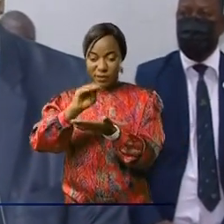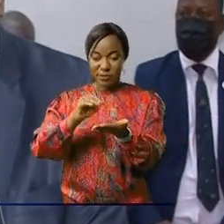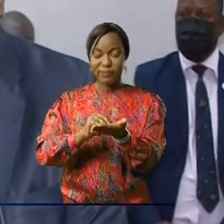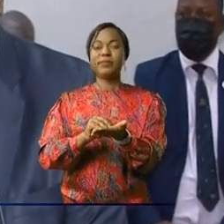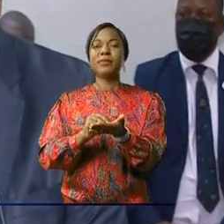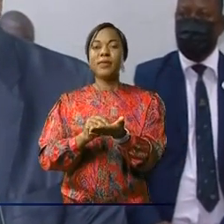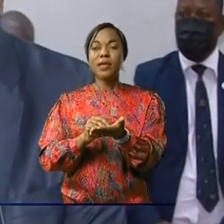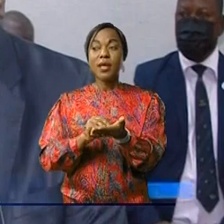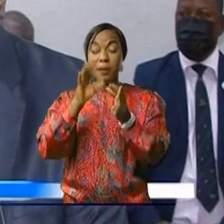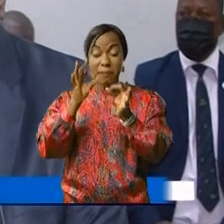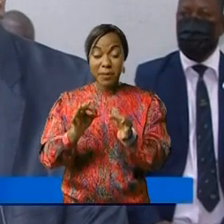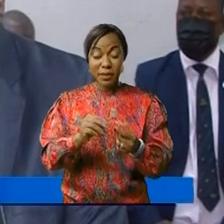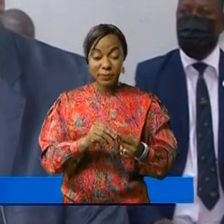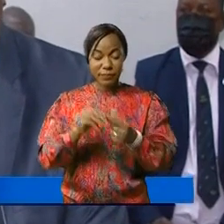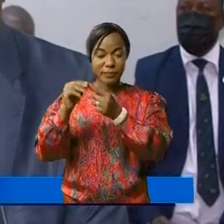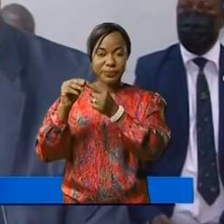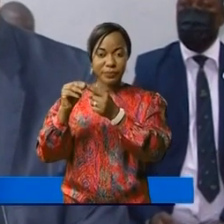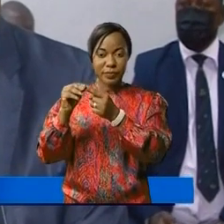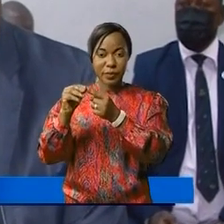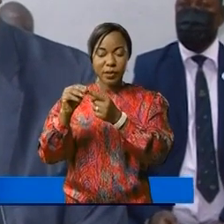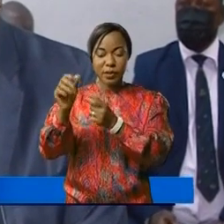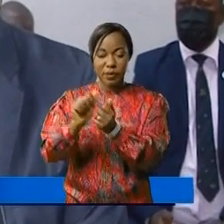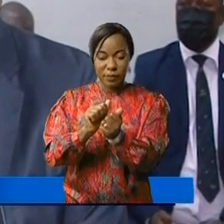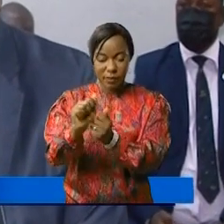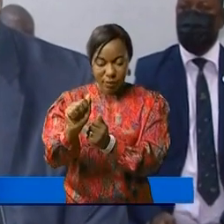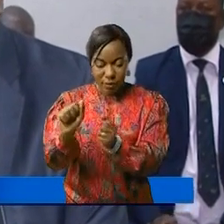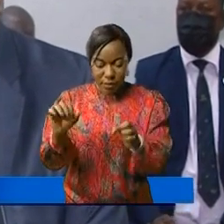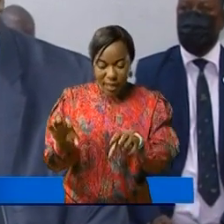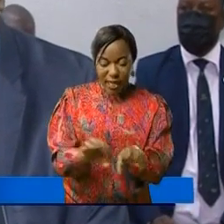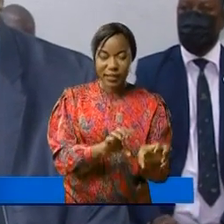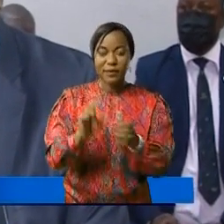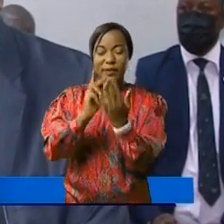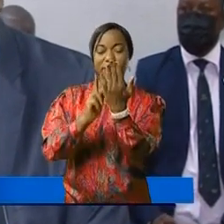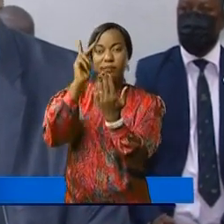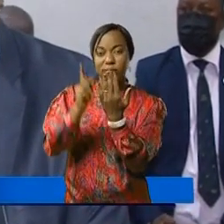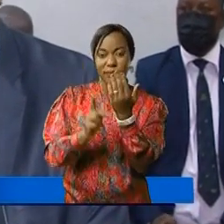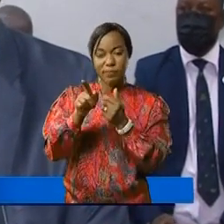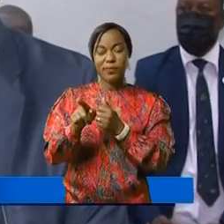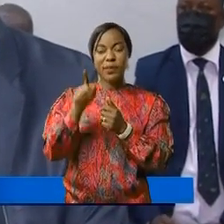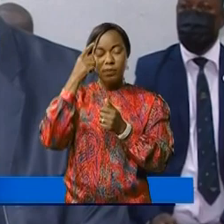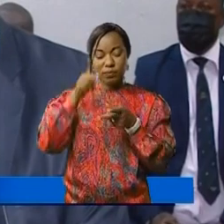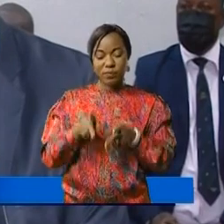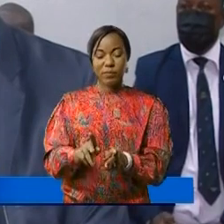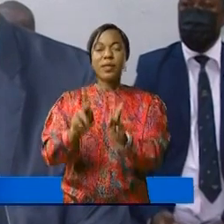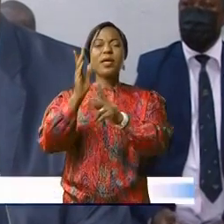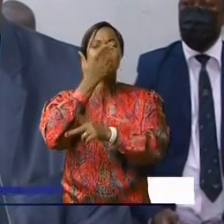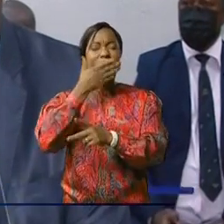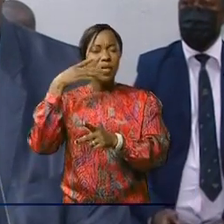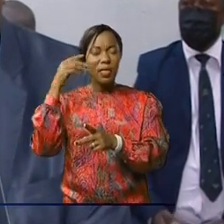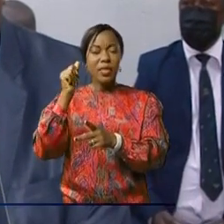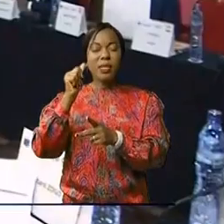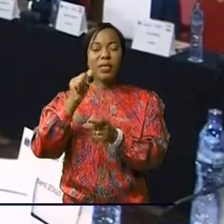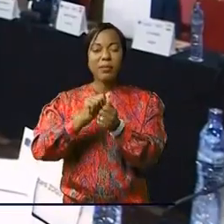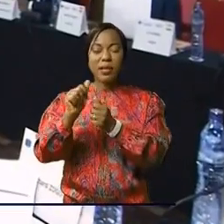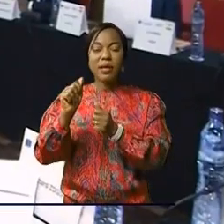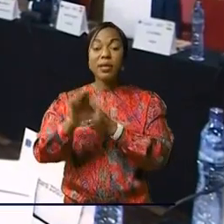plus particulièrement de passer en revue des activités programmées afin de permettre une meilleure appropriation par